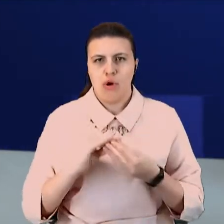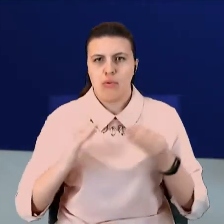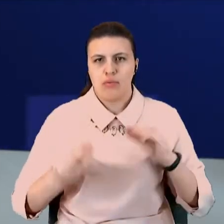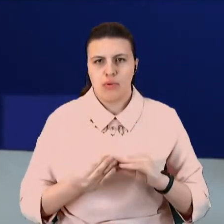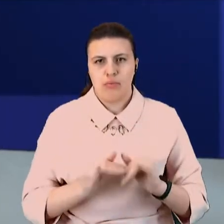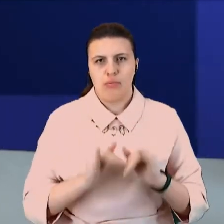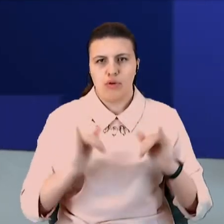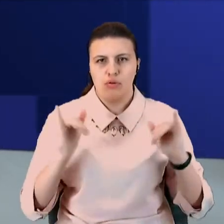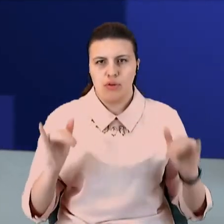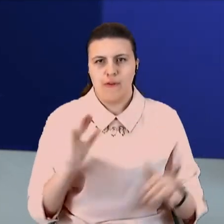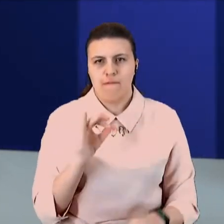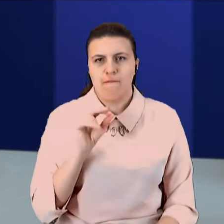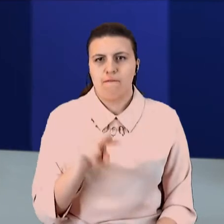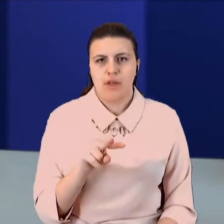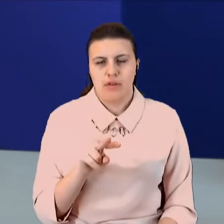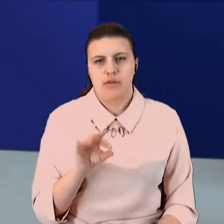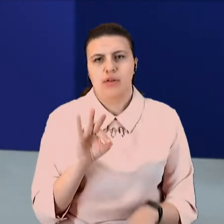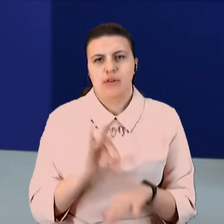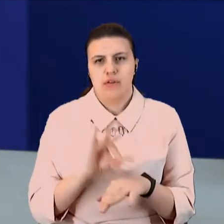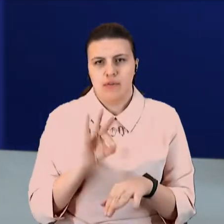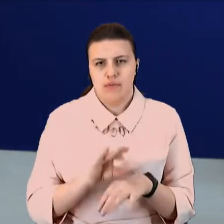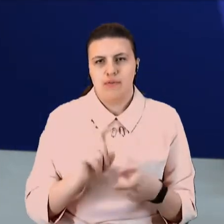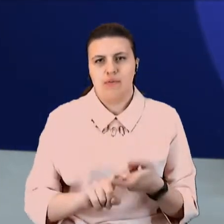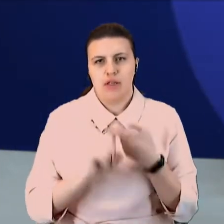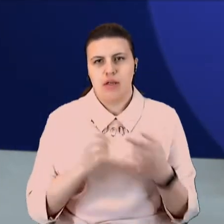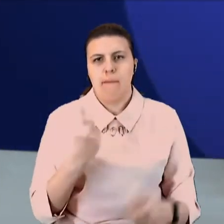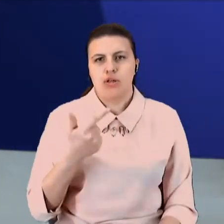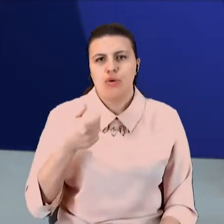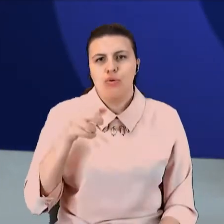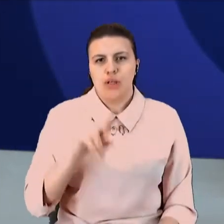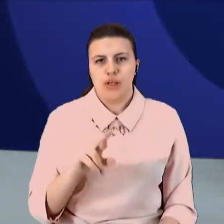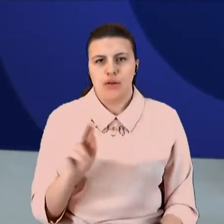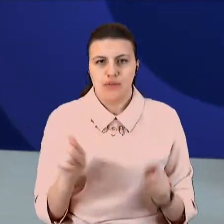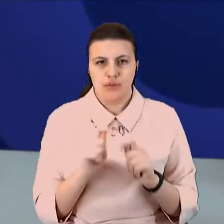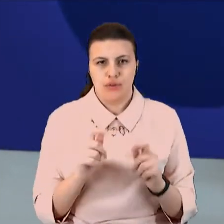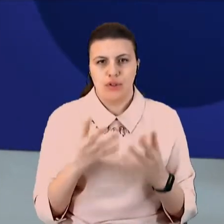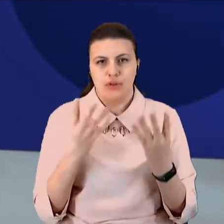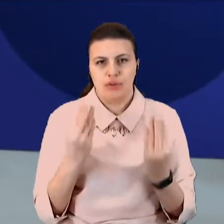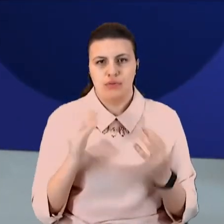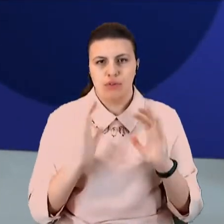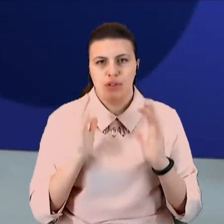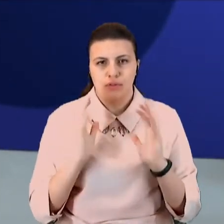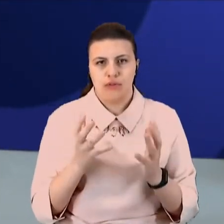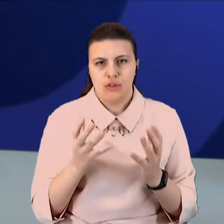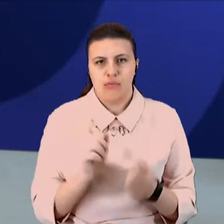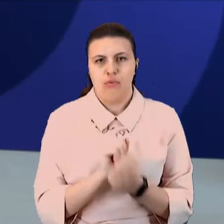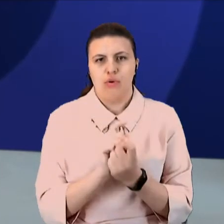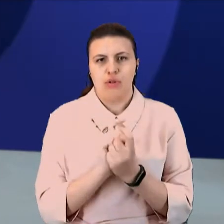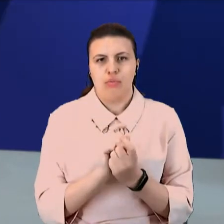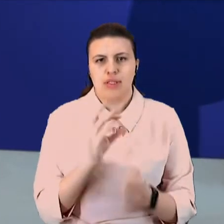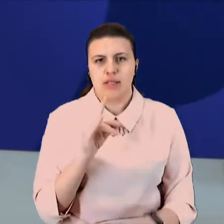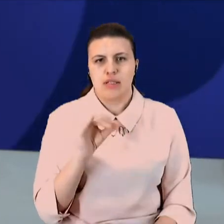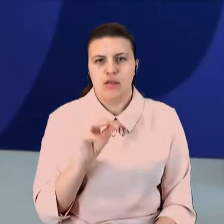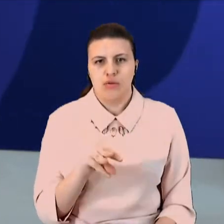ВІЛ-інфекції. Нагадаю, що 1 грудня відзначають Всесвітній день боротьби зі СНІДом. До нашої